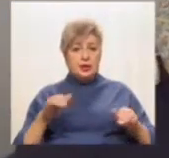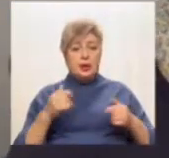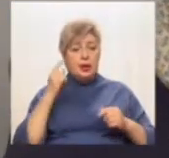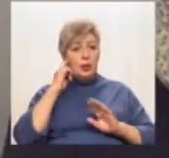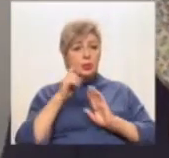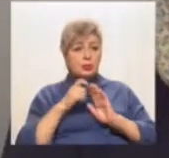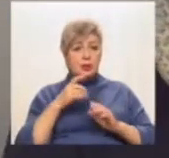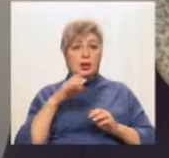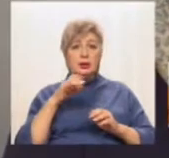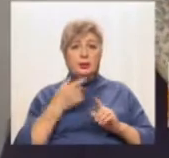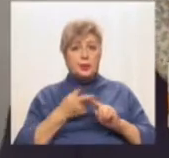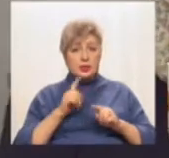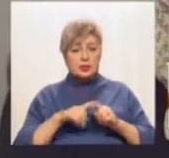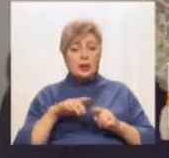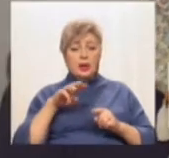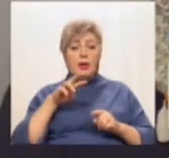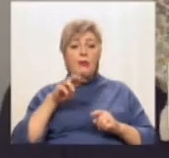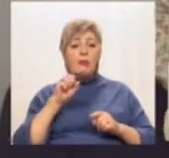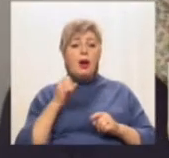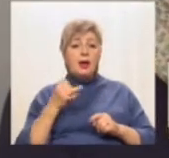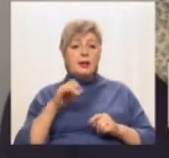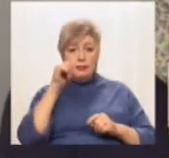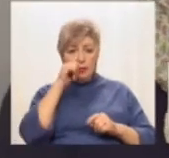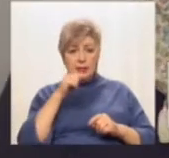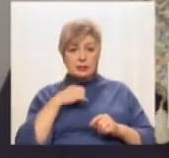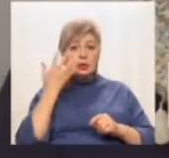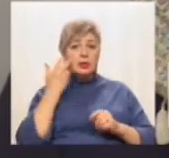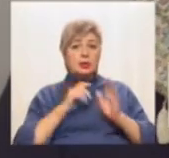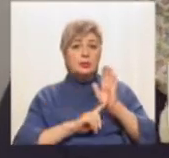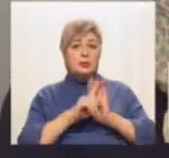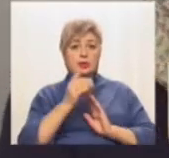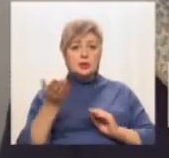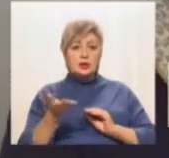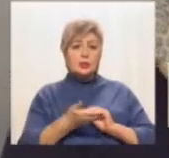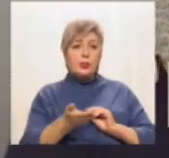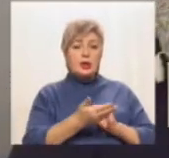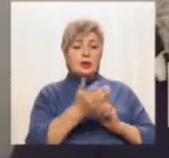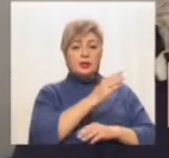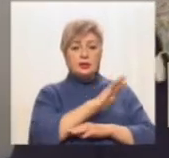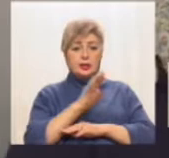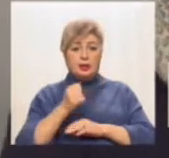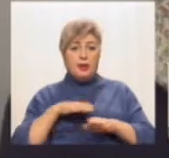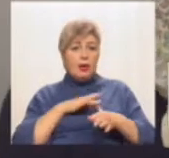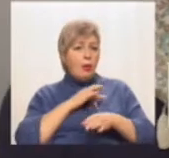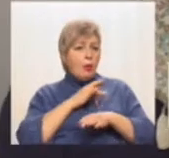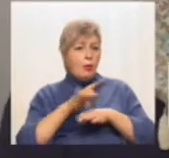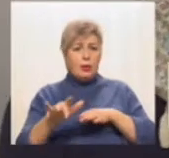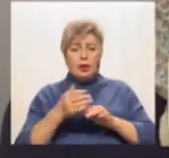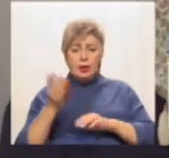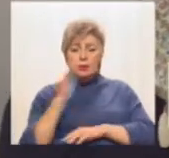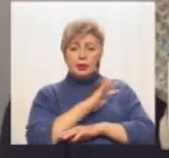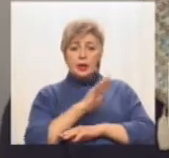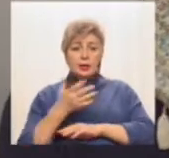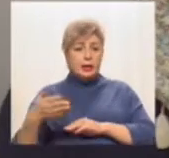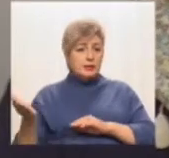Дізналися ми про це у травні, коли під час шкільного процесу почали спилювати дерева. Спиляли повністю дерева, які знаходилися на цій ділянці, яку